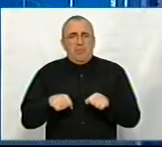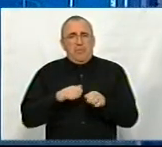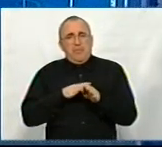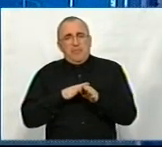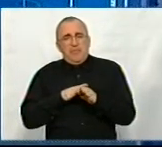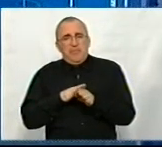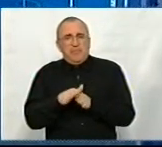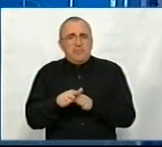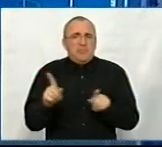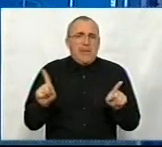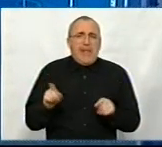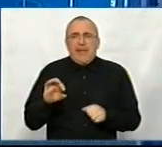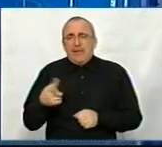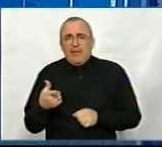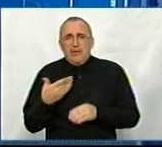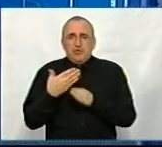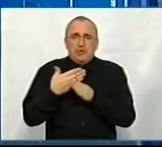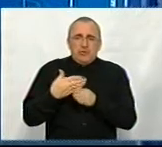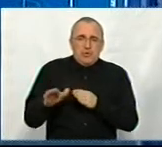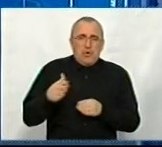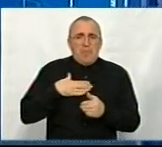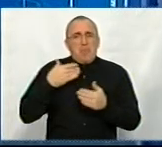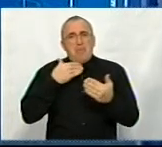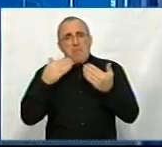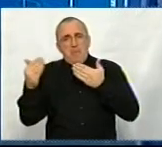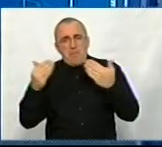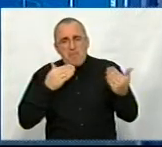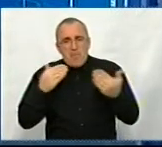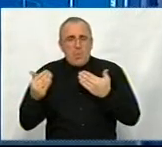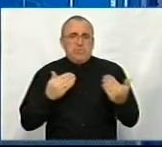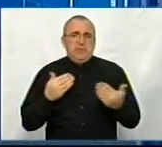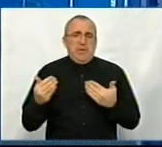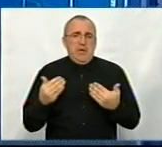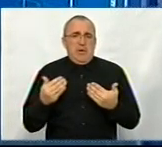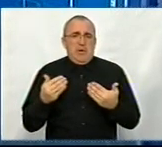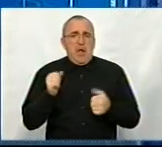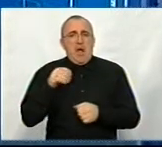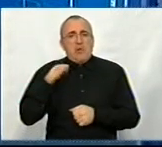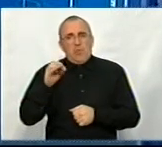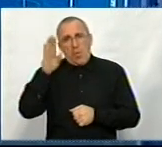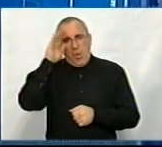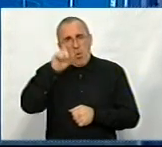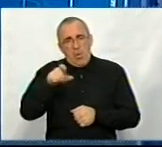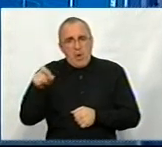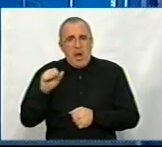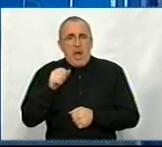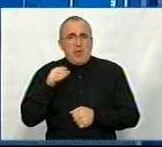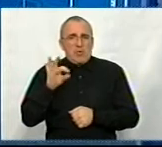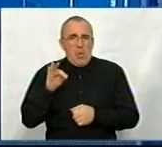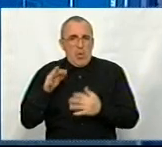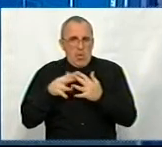якісь частину нашого музею, зробити музей АТО, то, що хлопці-атовці